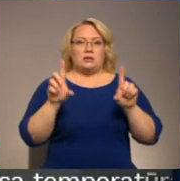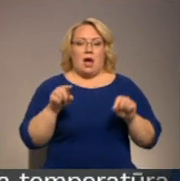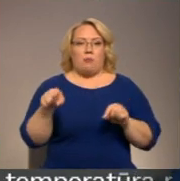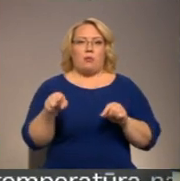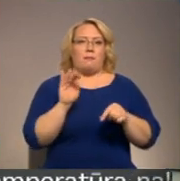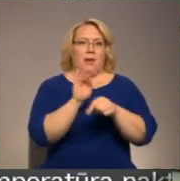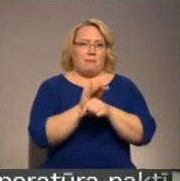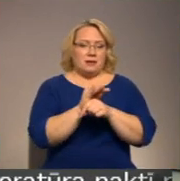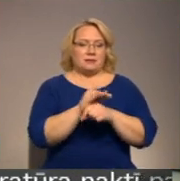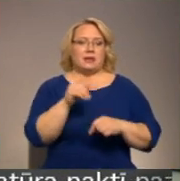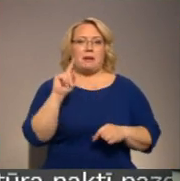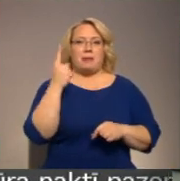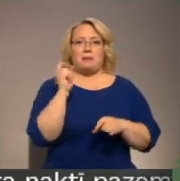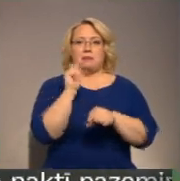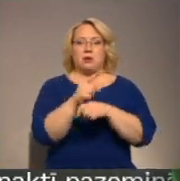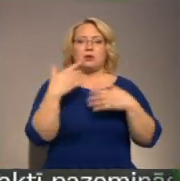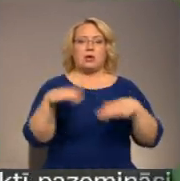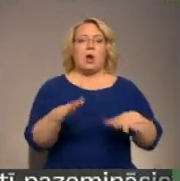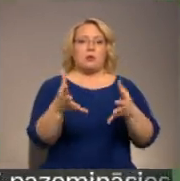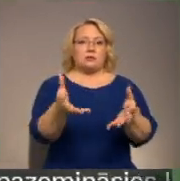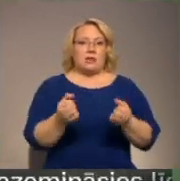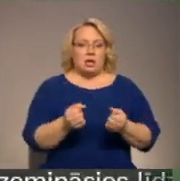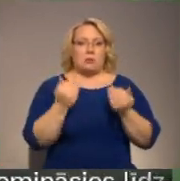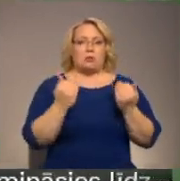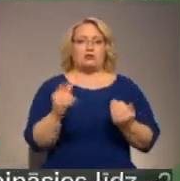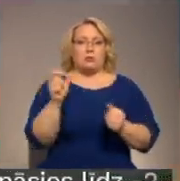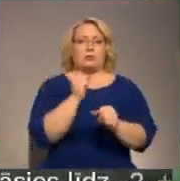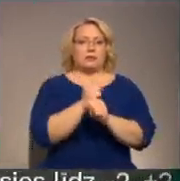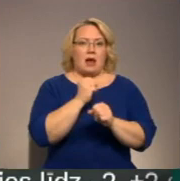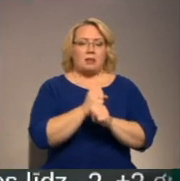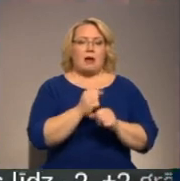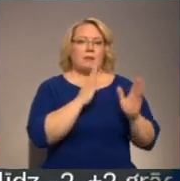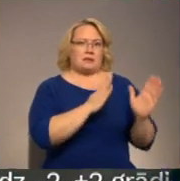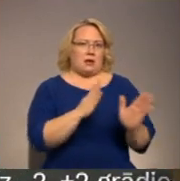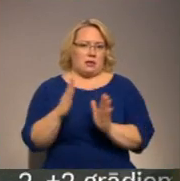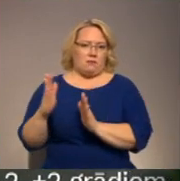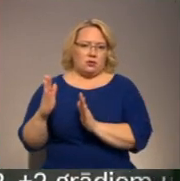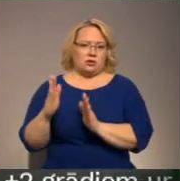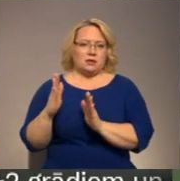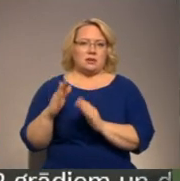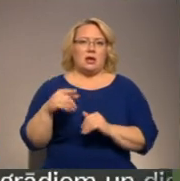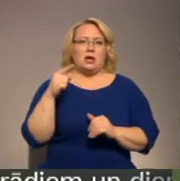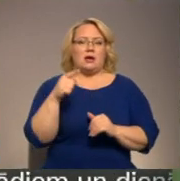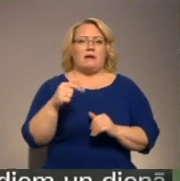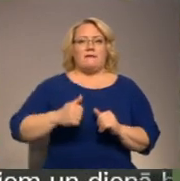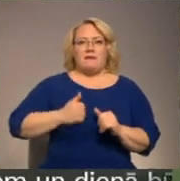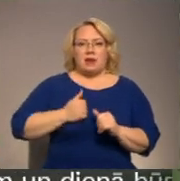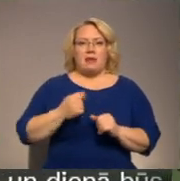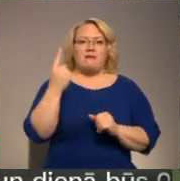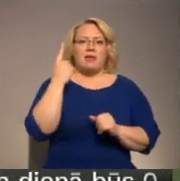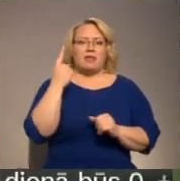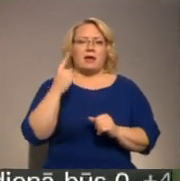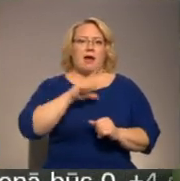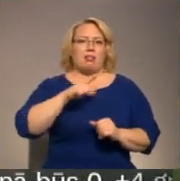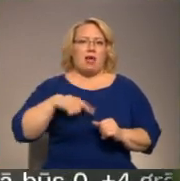Valpro piebilst. Pirmais pasūtījums jau ir saņemts un šobrīd uzņēmums strādā pie tās sagatavošanas. SIA Valpro pagaidām ir vienīgais